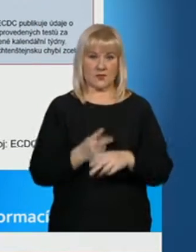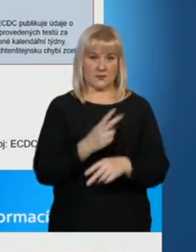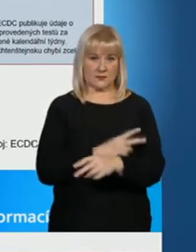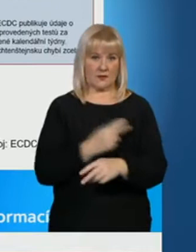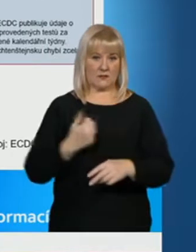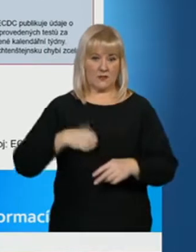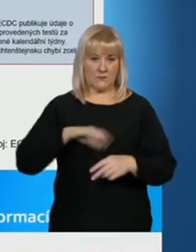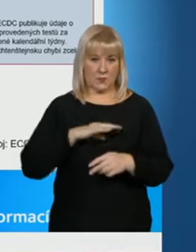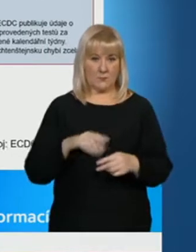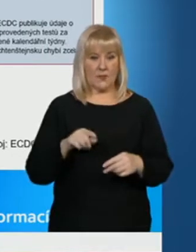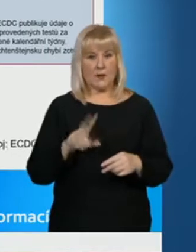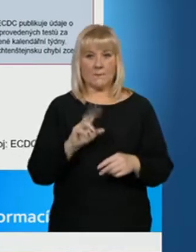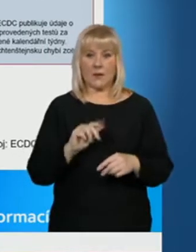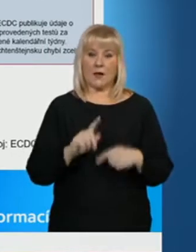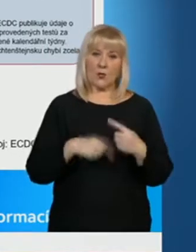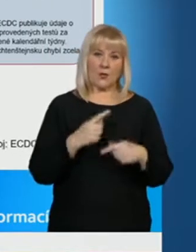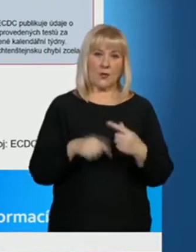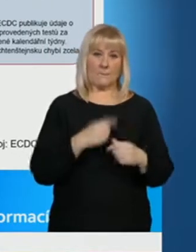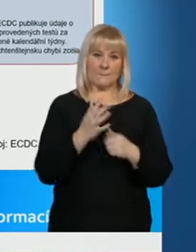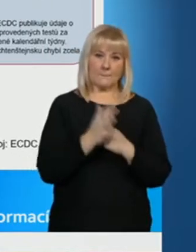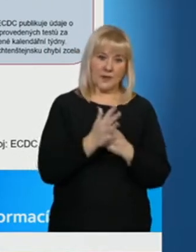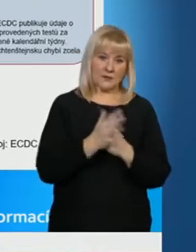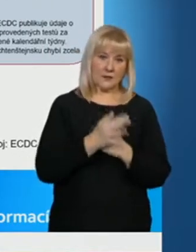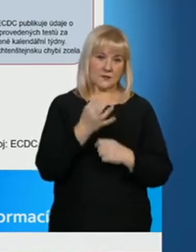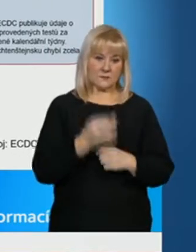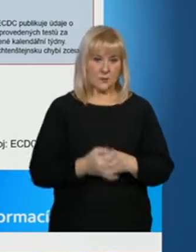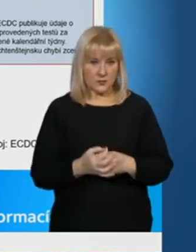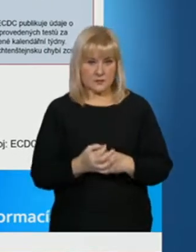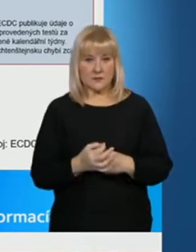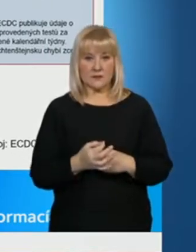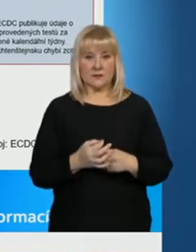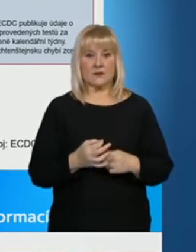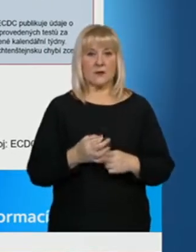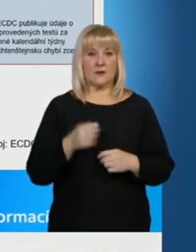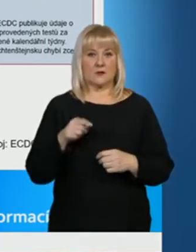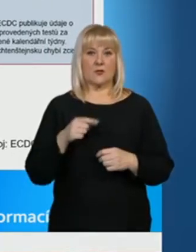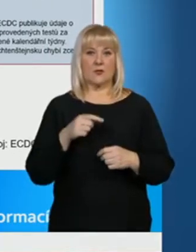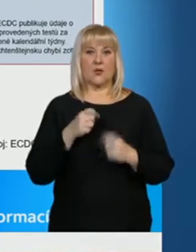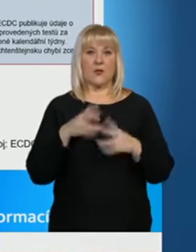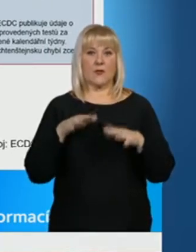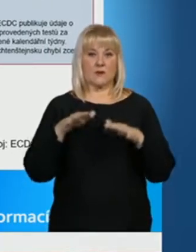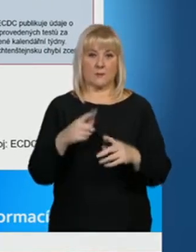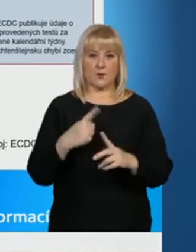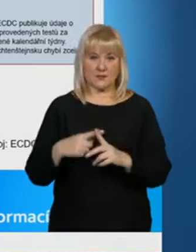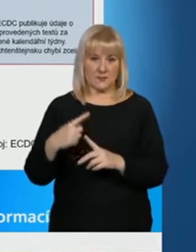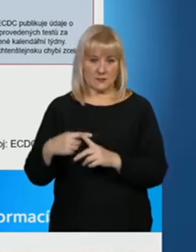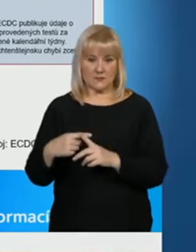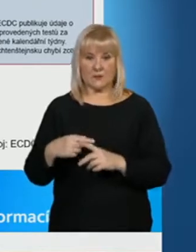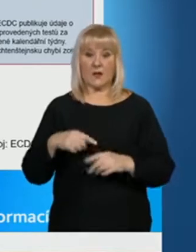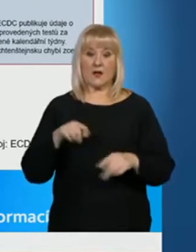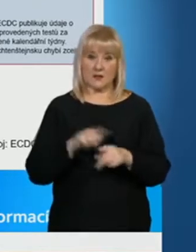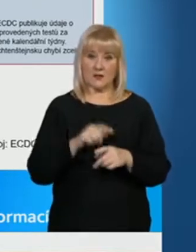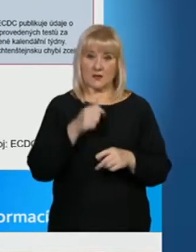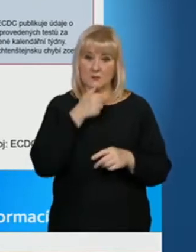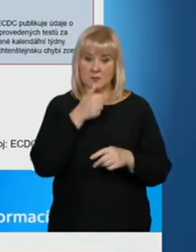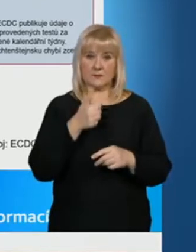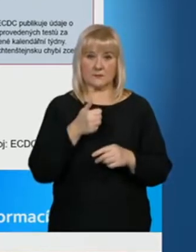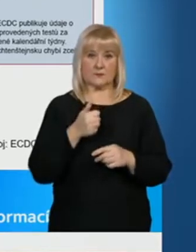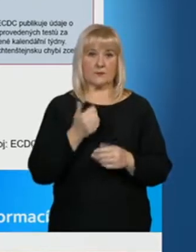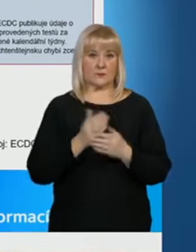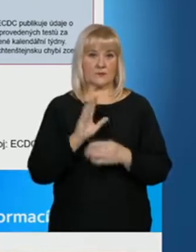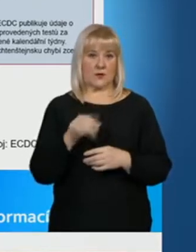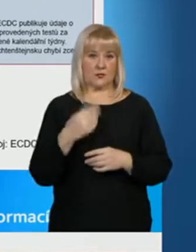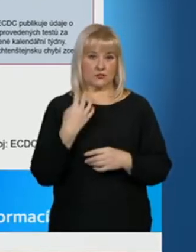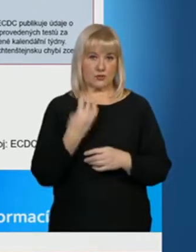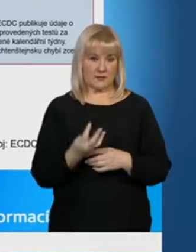které se pohybují někde v číslech od 15% té relativní pozitivity, až vidíte po nějaký extrém na 40%.